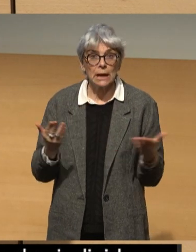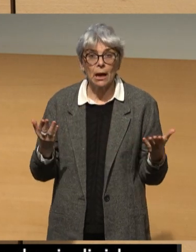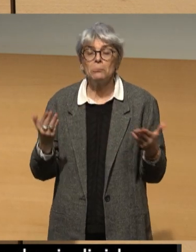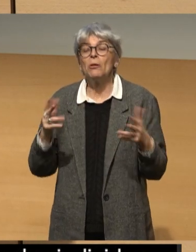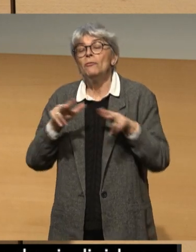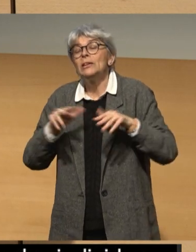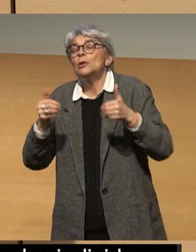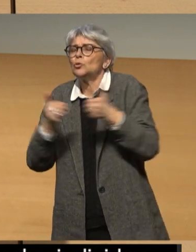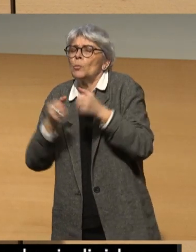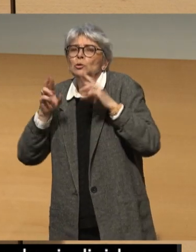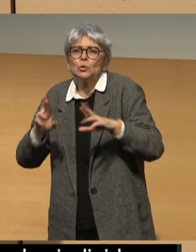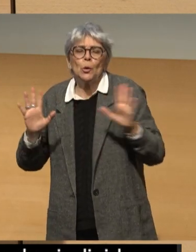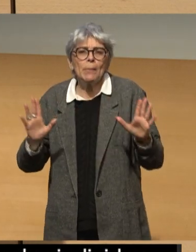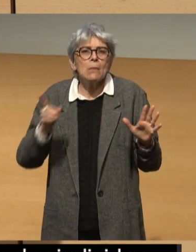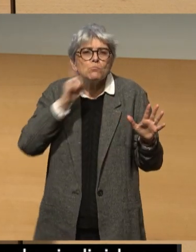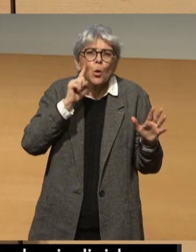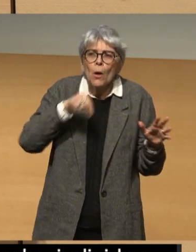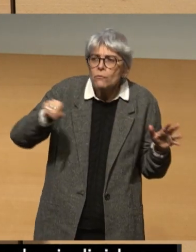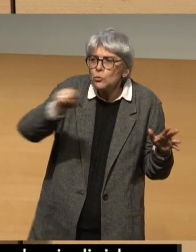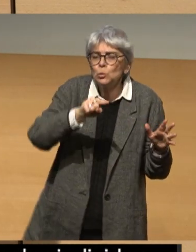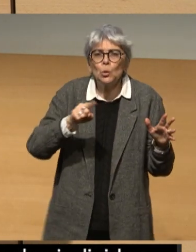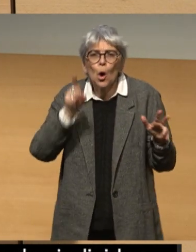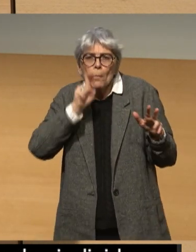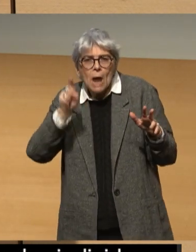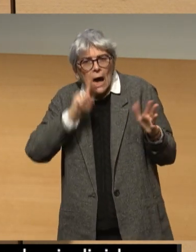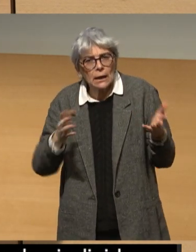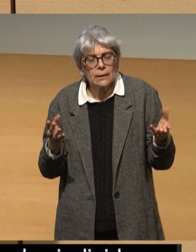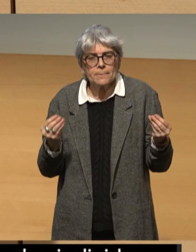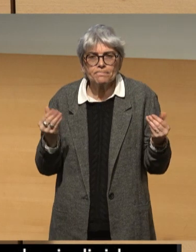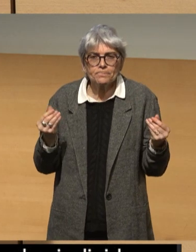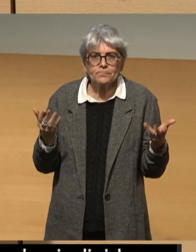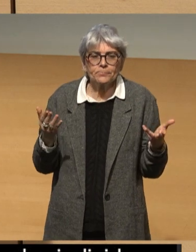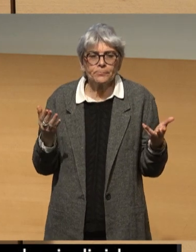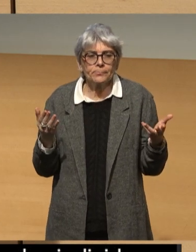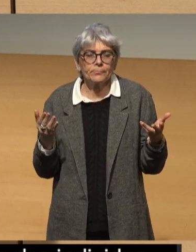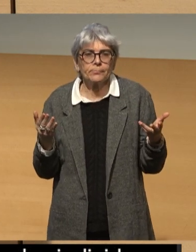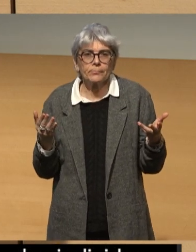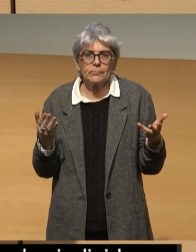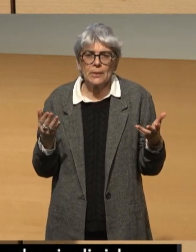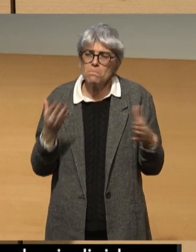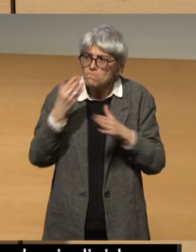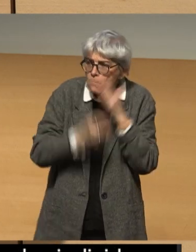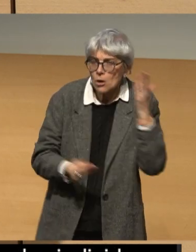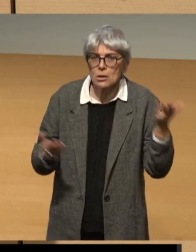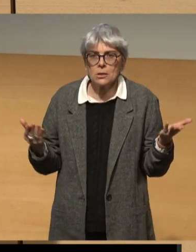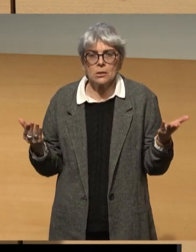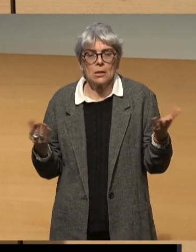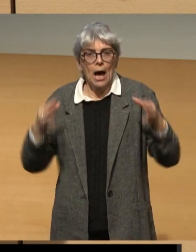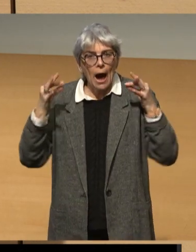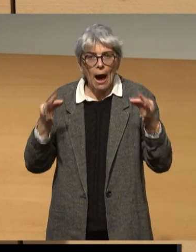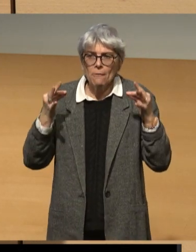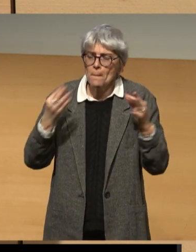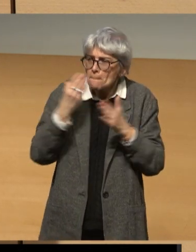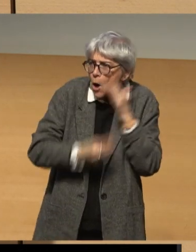demande, j'en suis sûre. Mais je crois que c'est parce que vous aviez constaté qu'il y avait un déficit en termes de